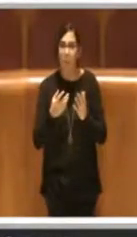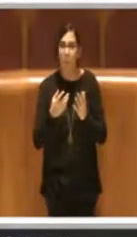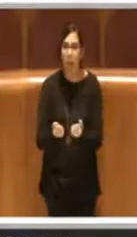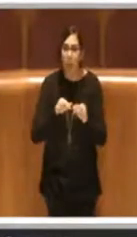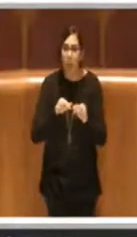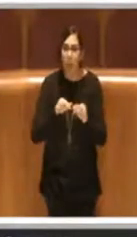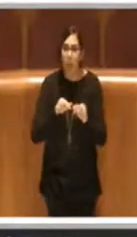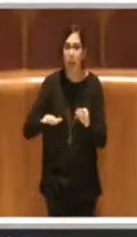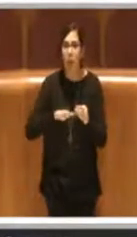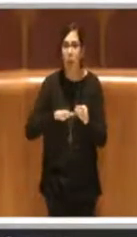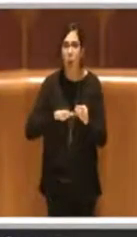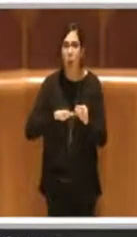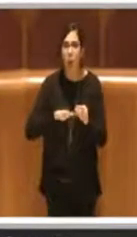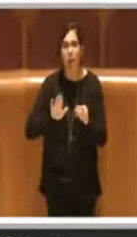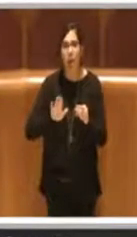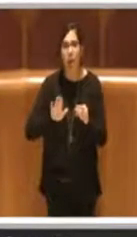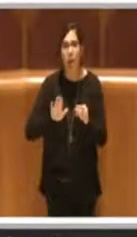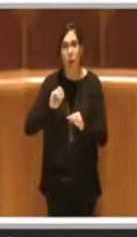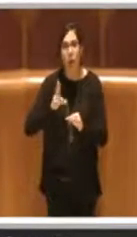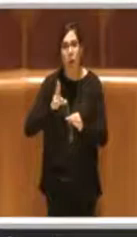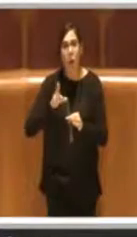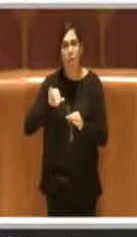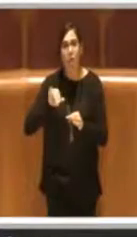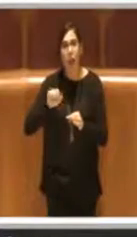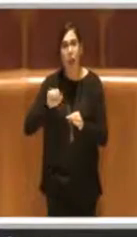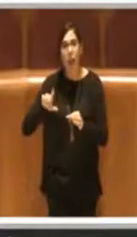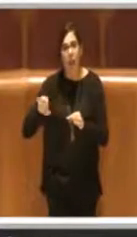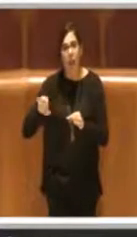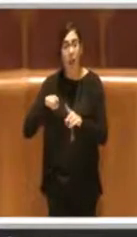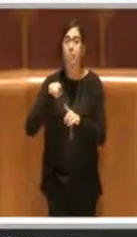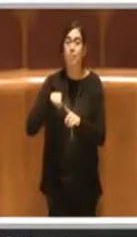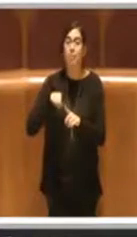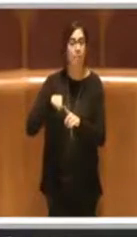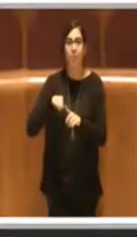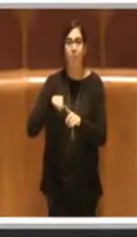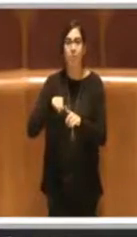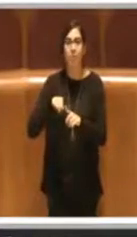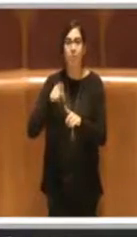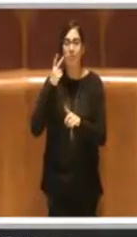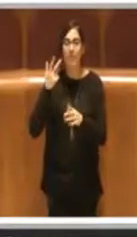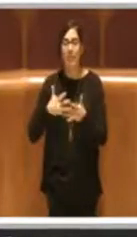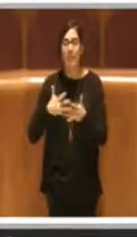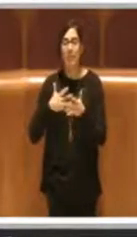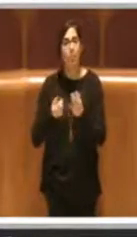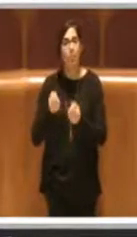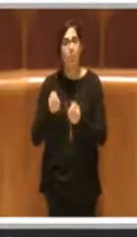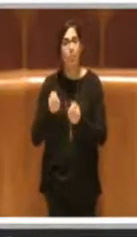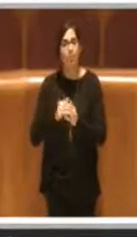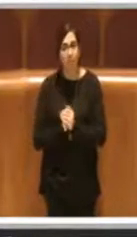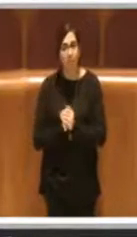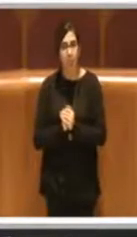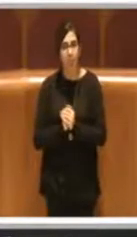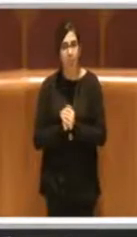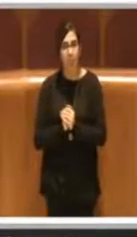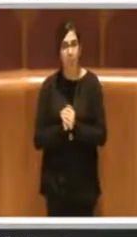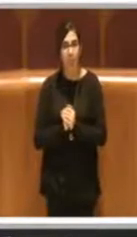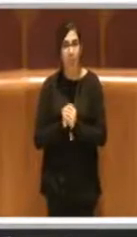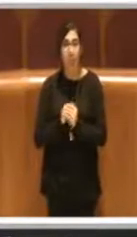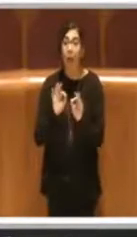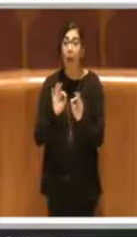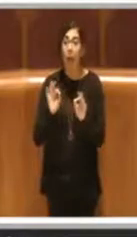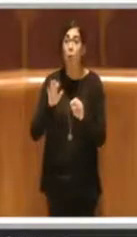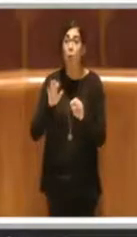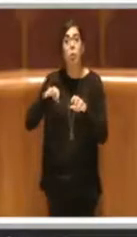reale di Corviale presenta delle difficoltà. Alcune strutture sono in effetti già